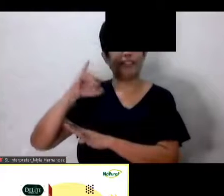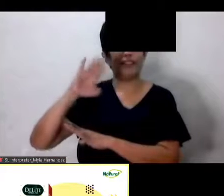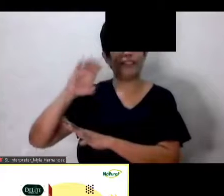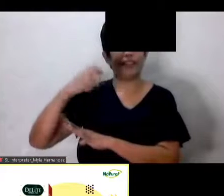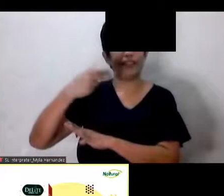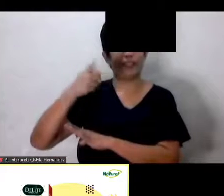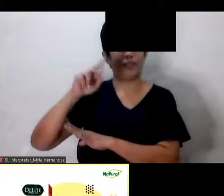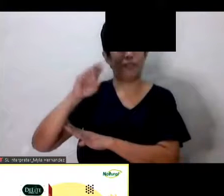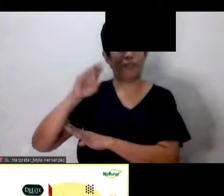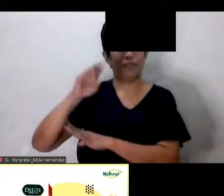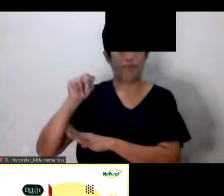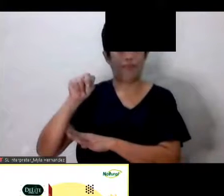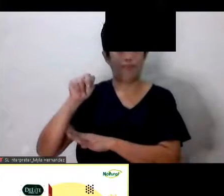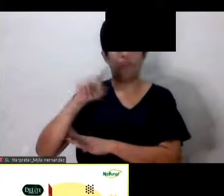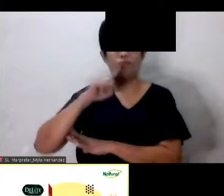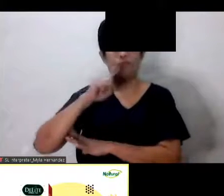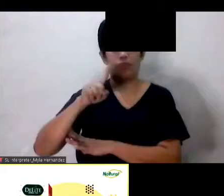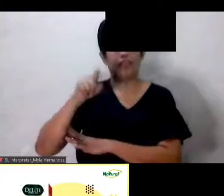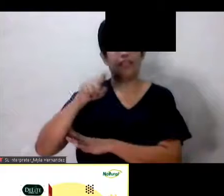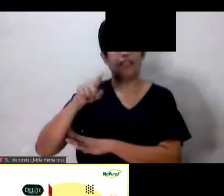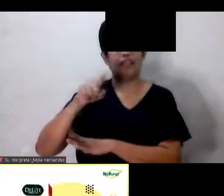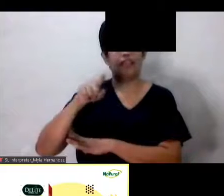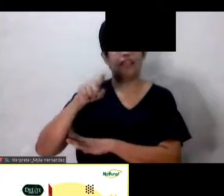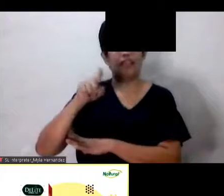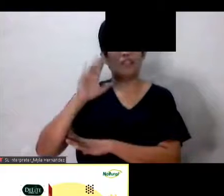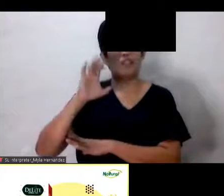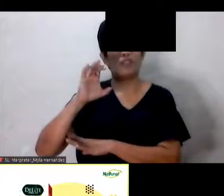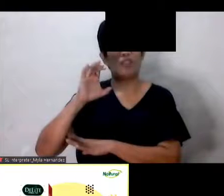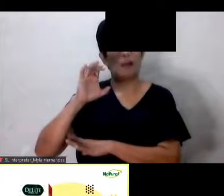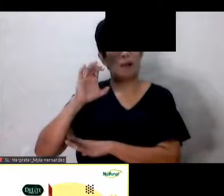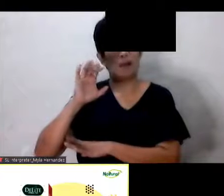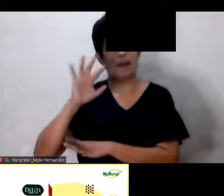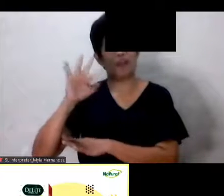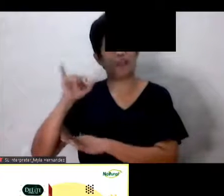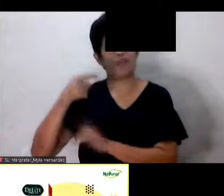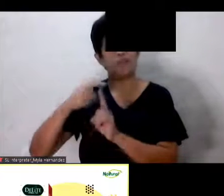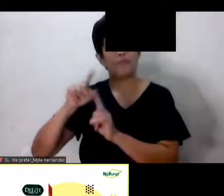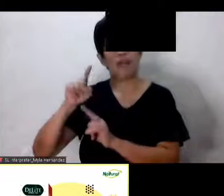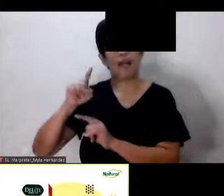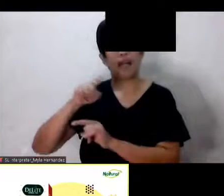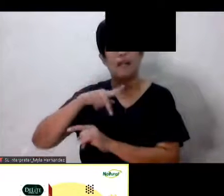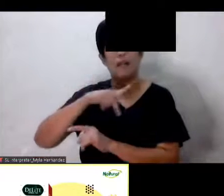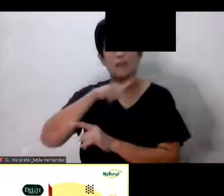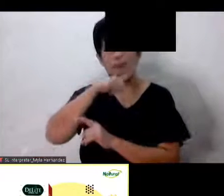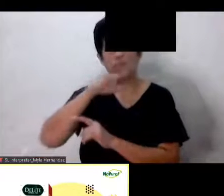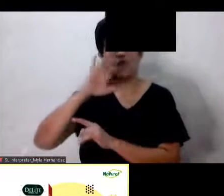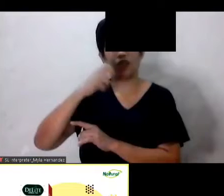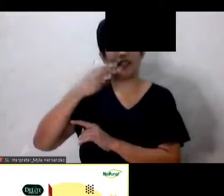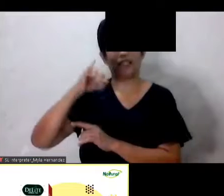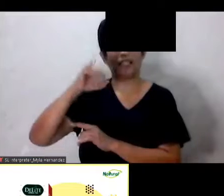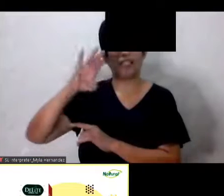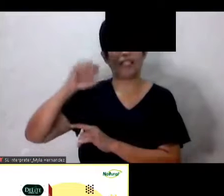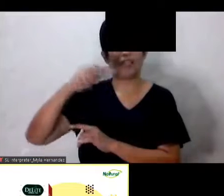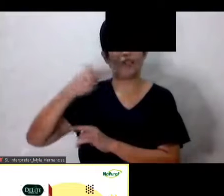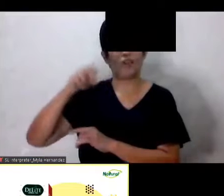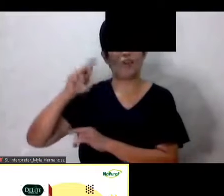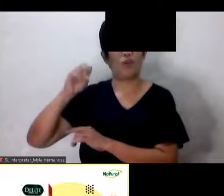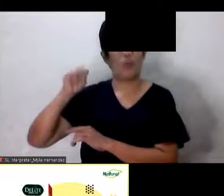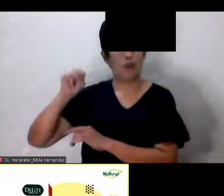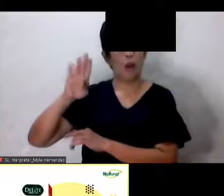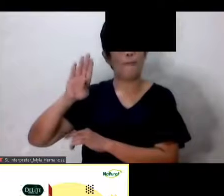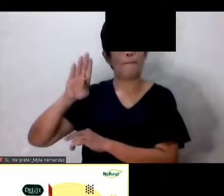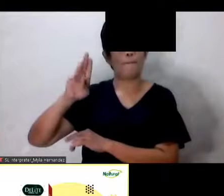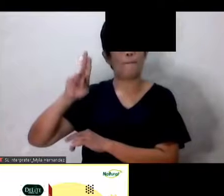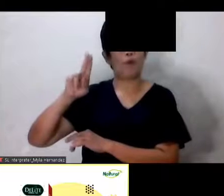Lahat ng klaseng Chicharon Kema Bulaklak man May laman Ano man Lahat Okay? Then susunod na dyan